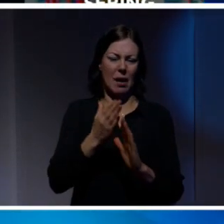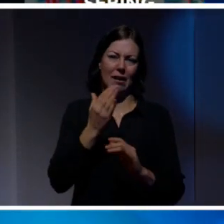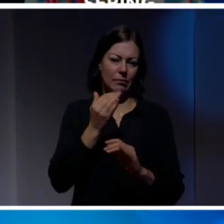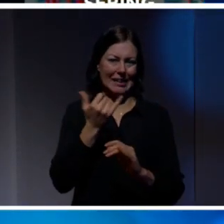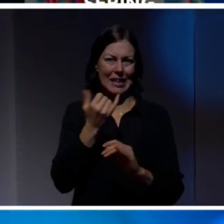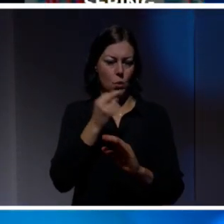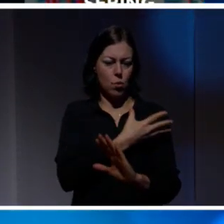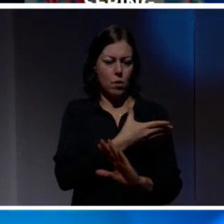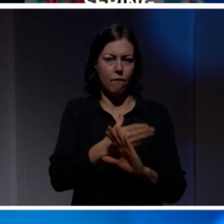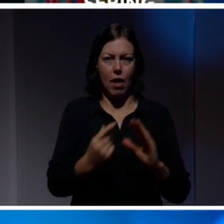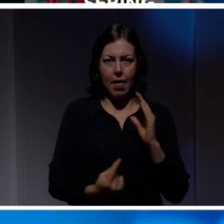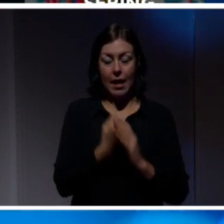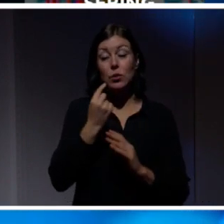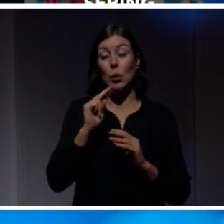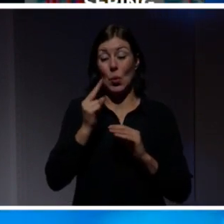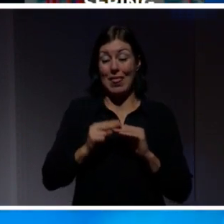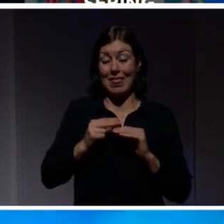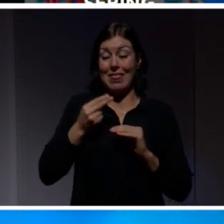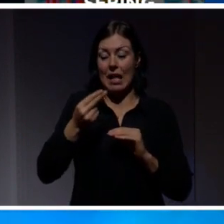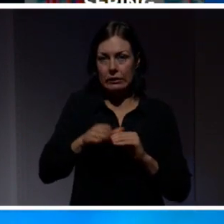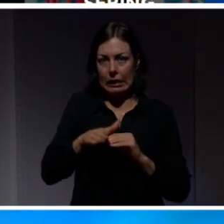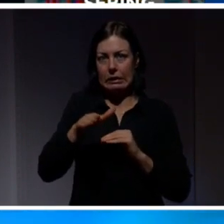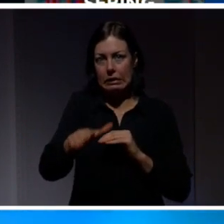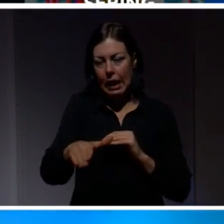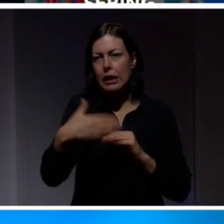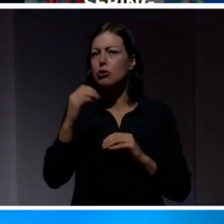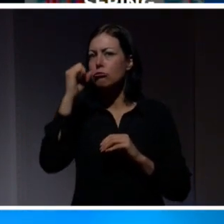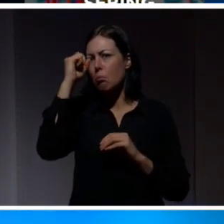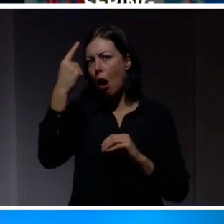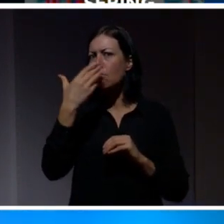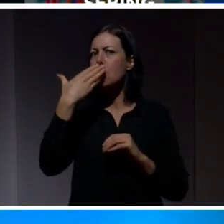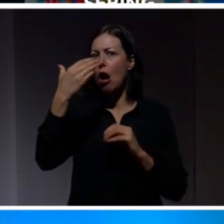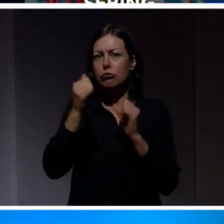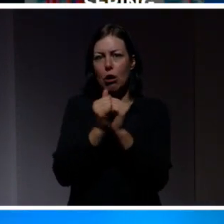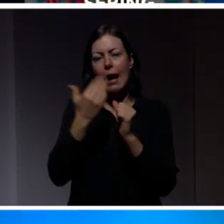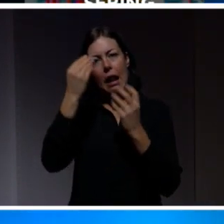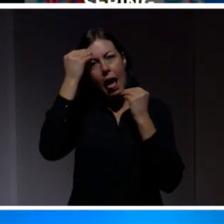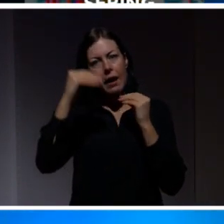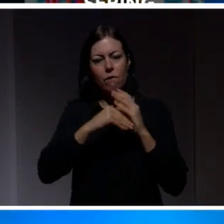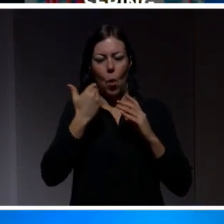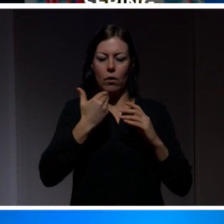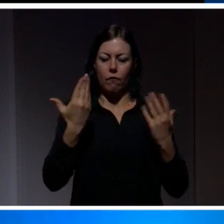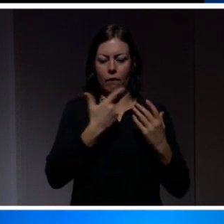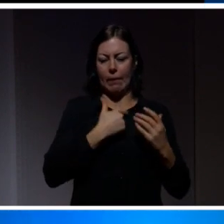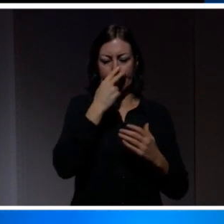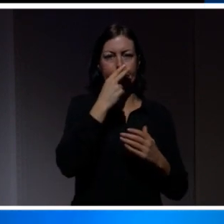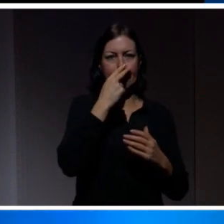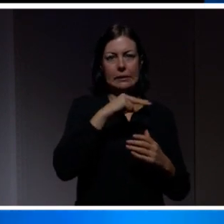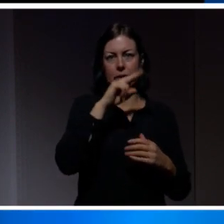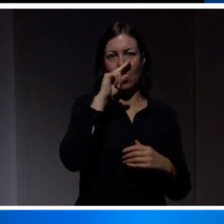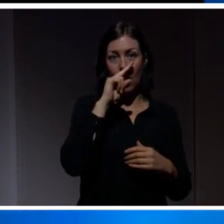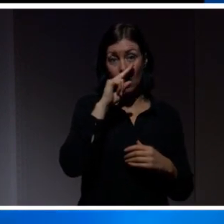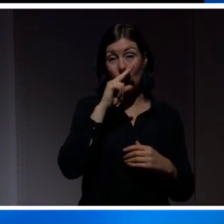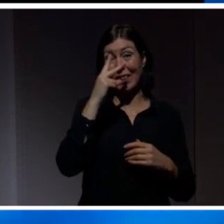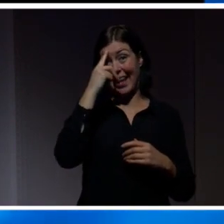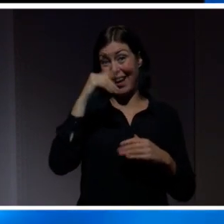steg så är ju en väldigt logisk och smart sak. Det är att lära av misstagen och faktiskt utgå ifrån det här perspektivet när